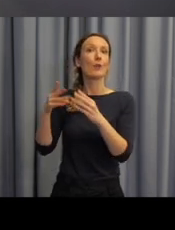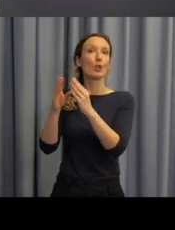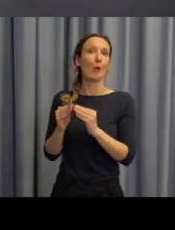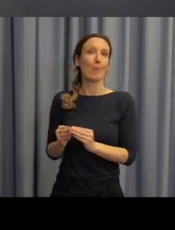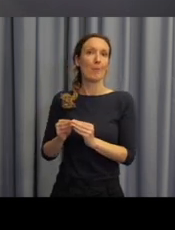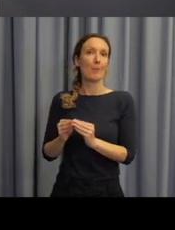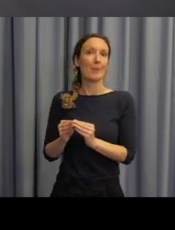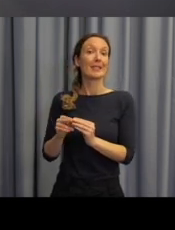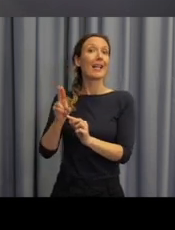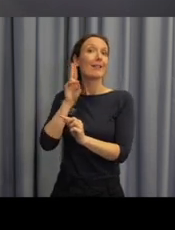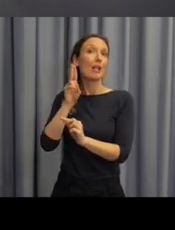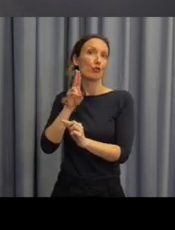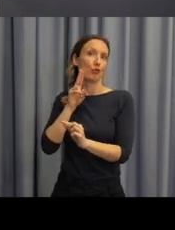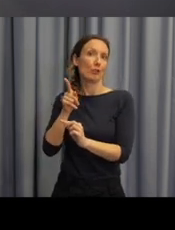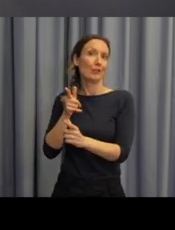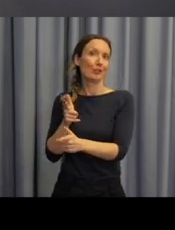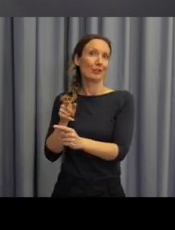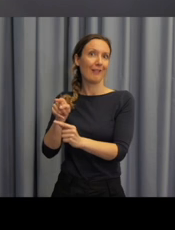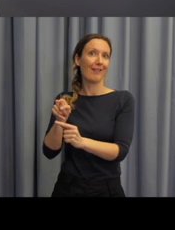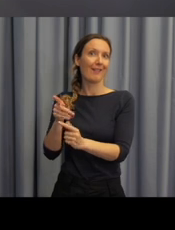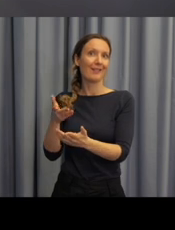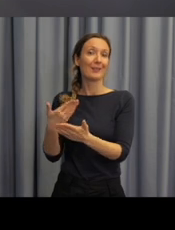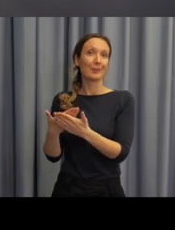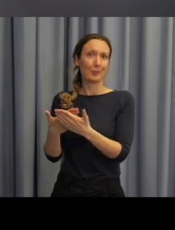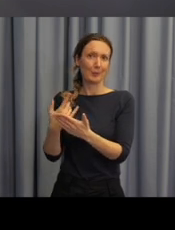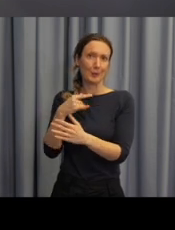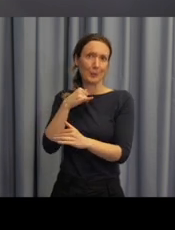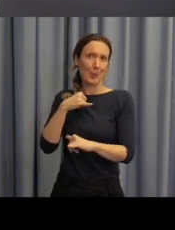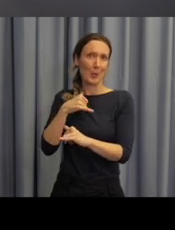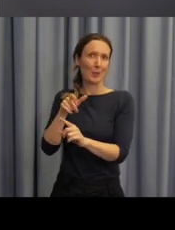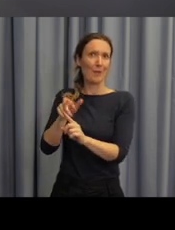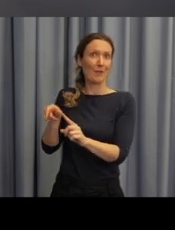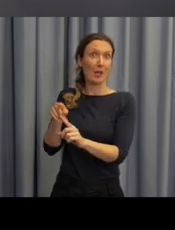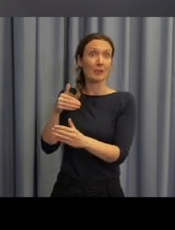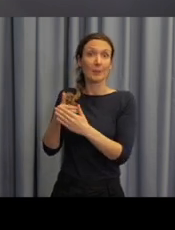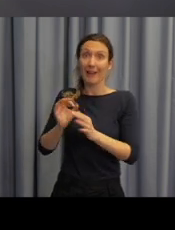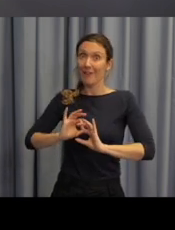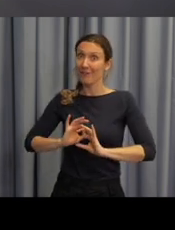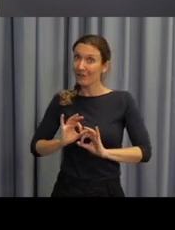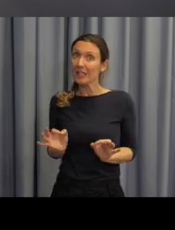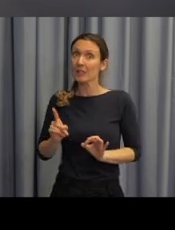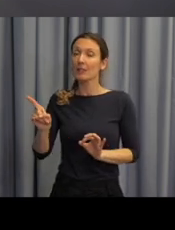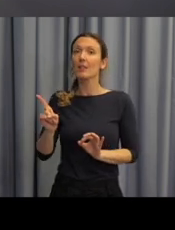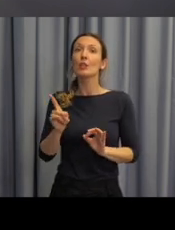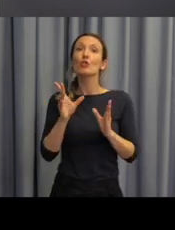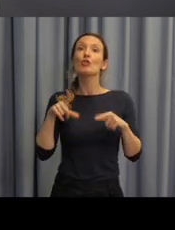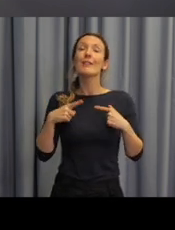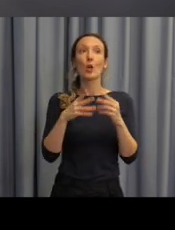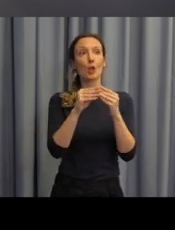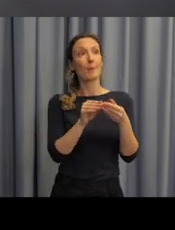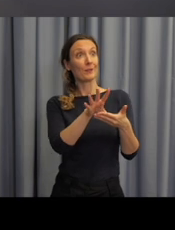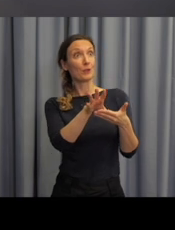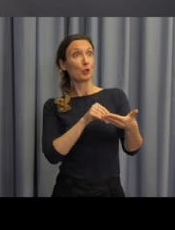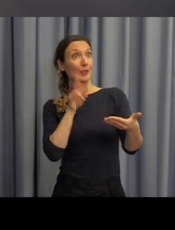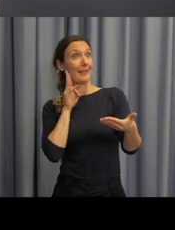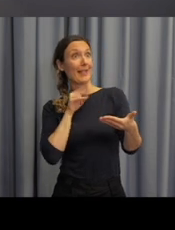dvou neslyšících střelců a s těmi životopisy je možno pracovat i tak, že žáci mohou vytvářet